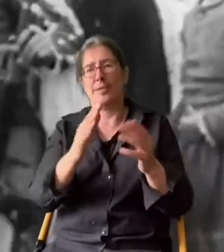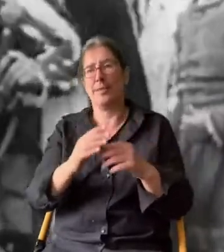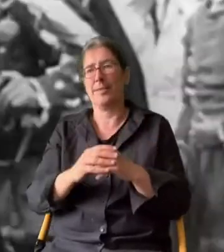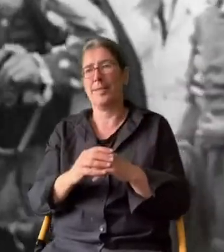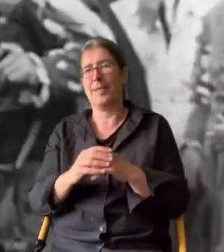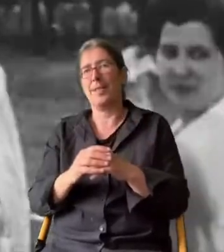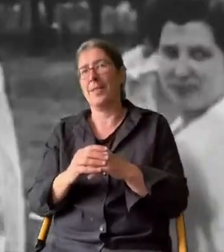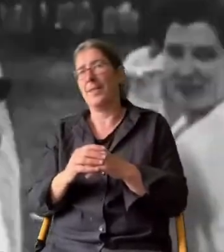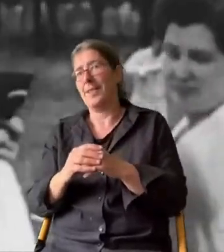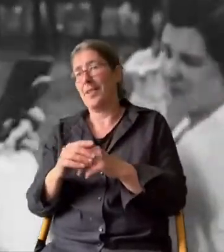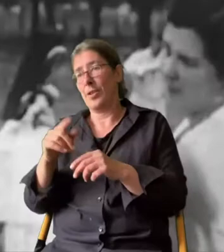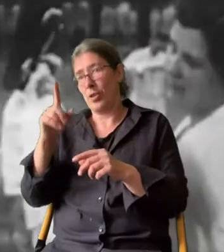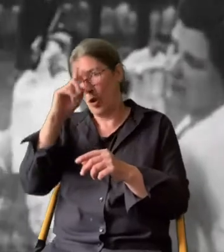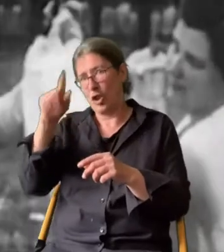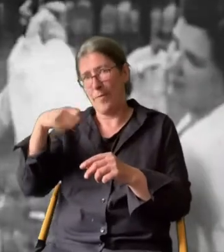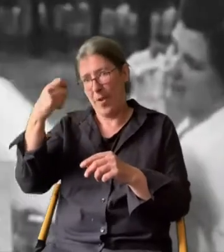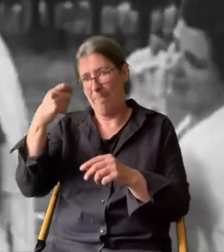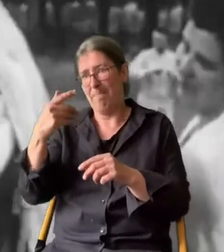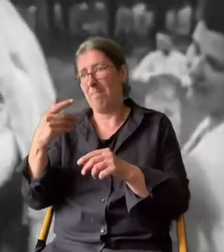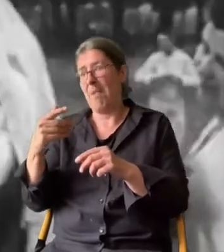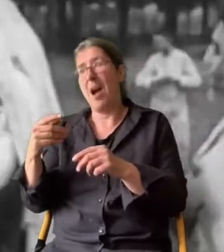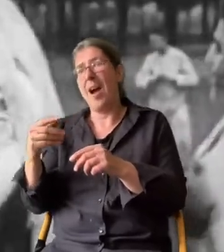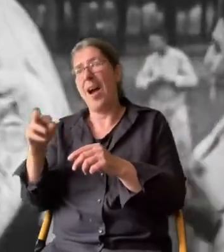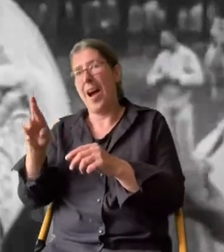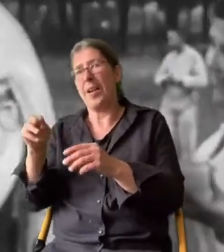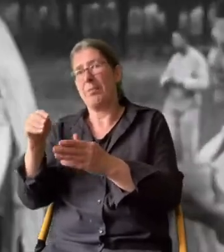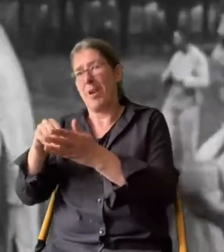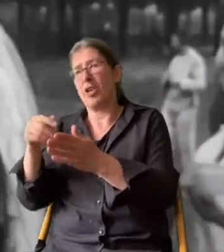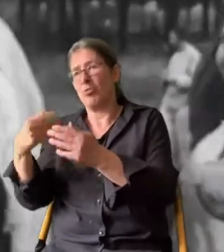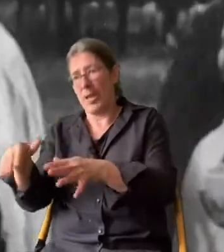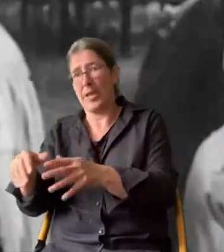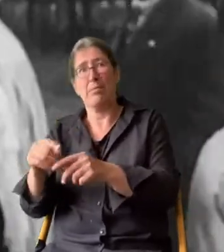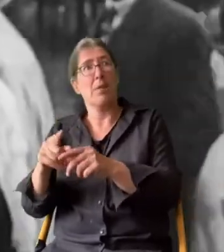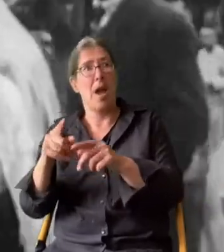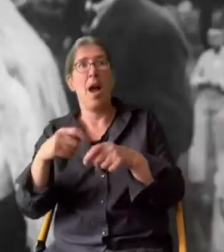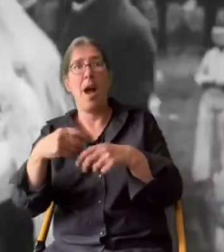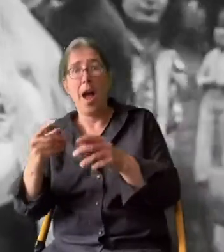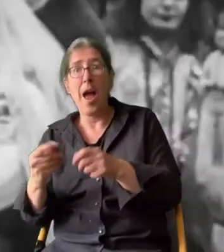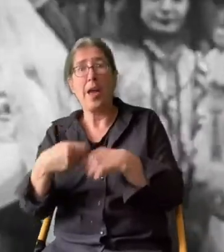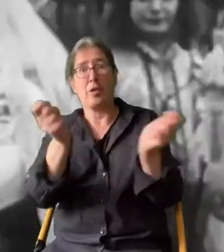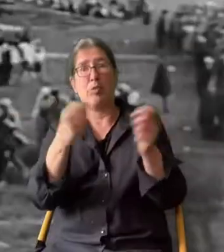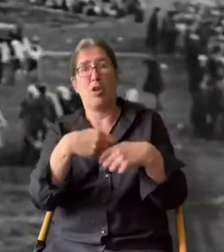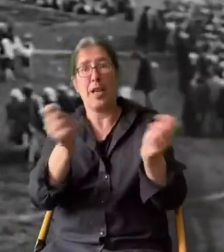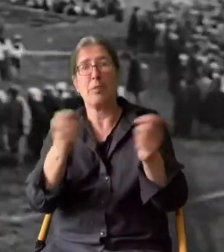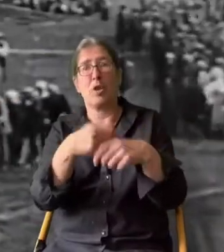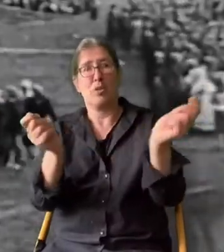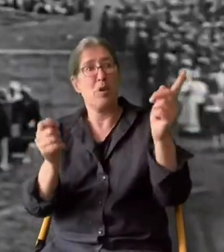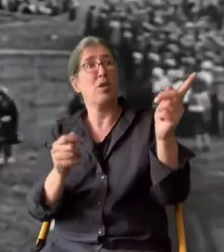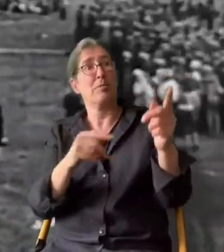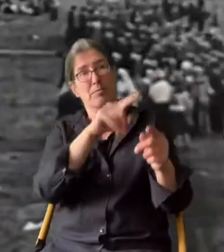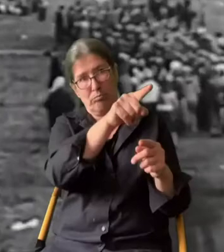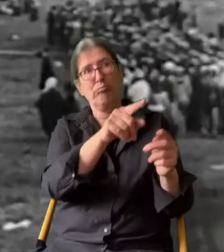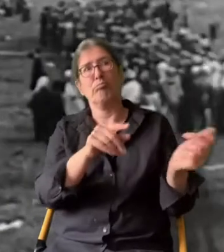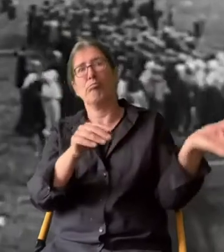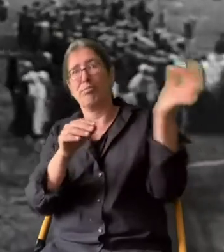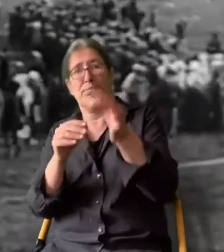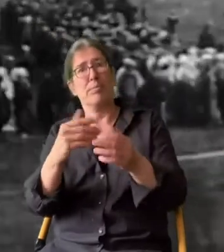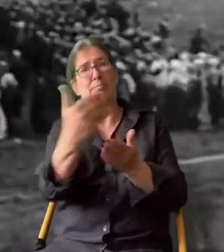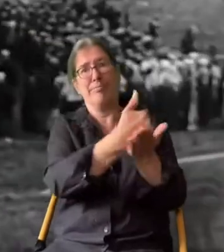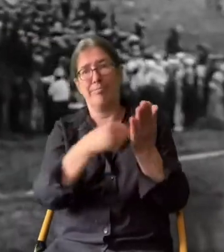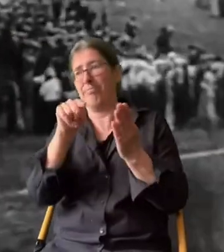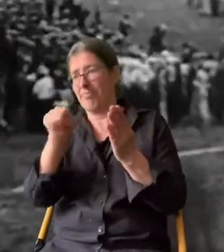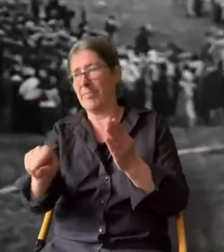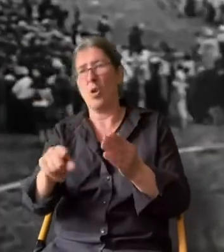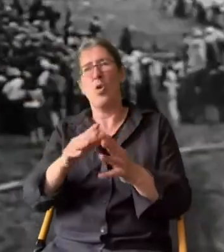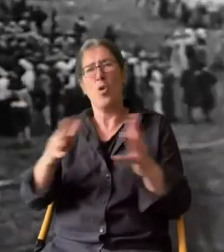deutsche Film profitiert von der Schwäche der Reichsmark und wird Exportschlager. Satte Deviseneinnahmen finanzieren groß angelegte